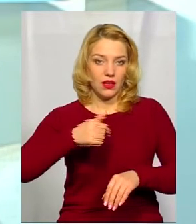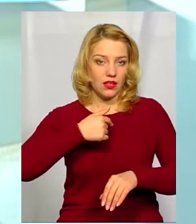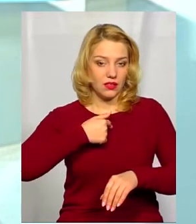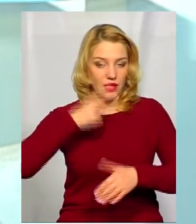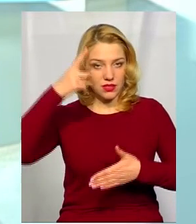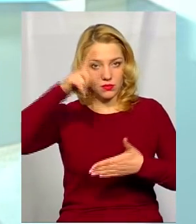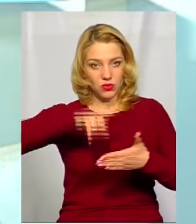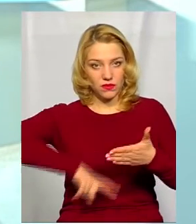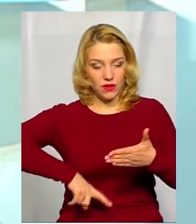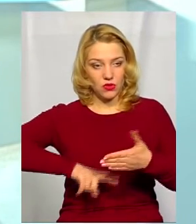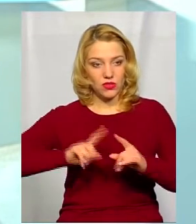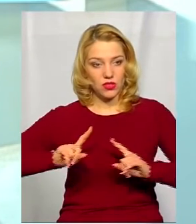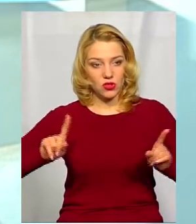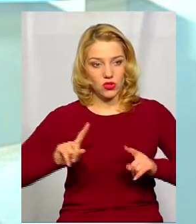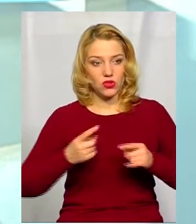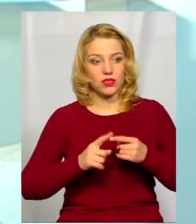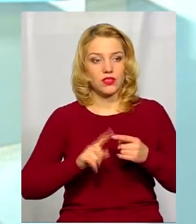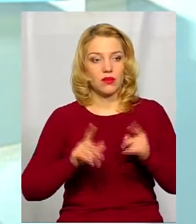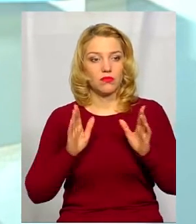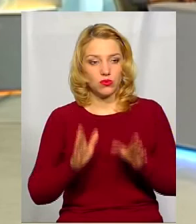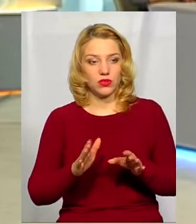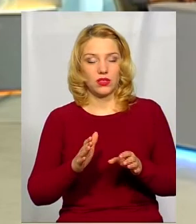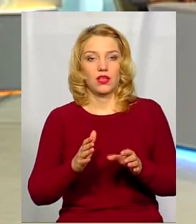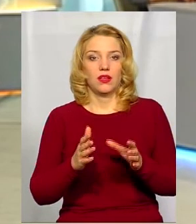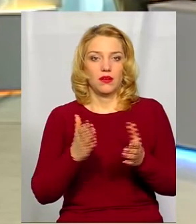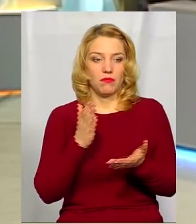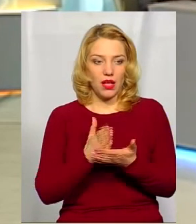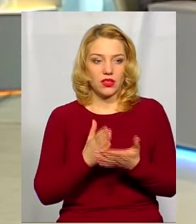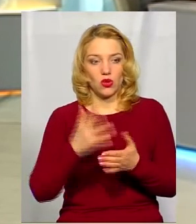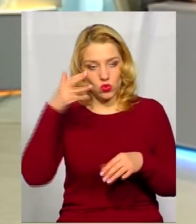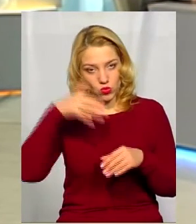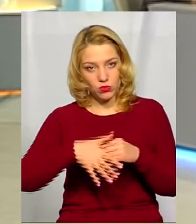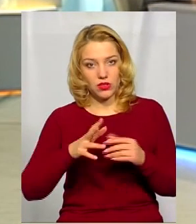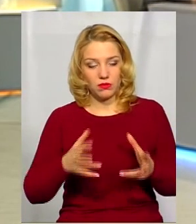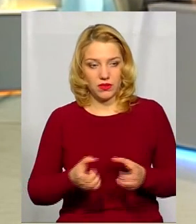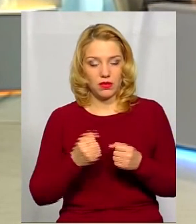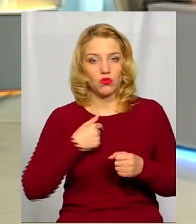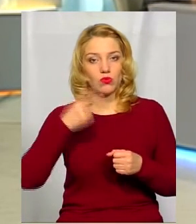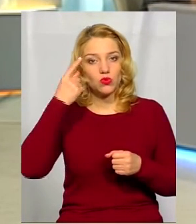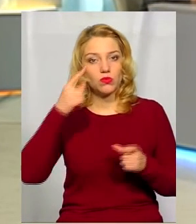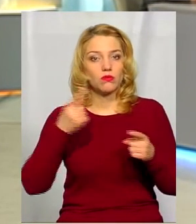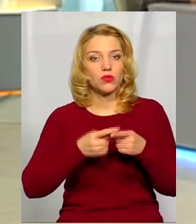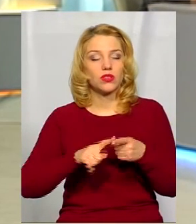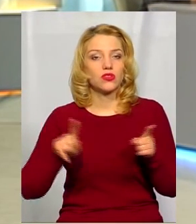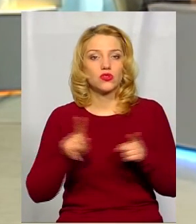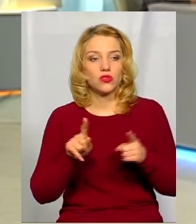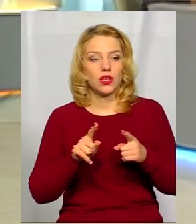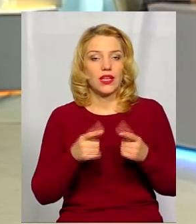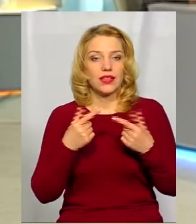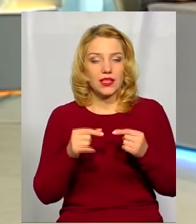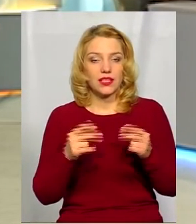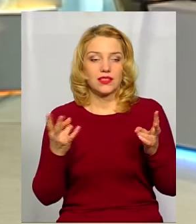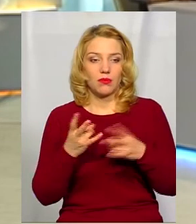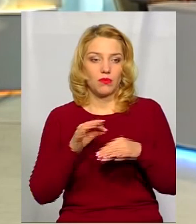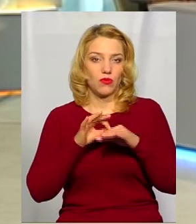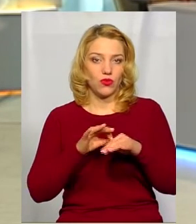сподіваюся, що це буде мати розуміння і підтримку, звичайно. Ми навіть думаємо про те, що десь якось і потрібно